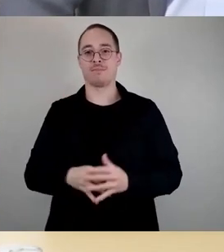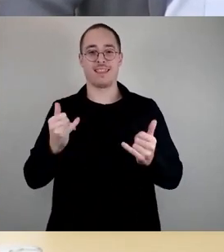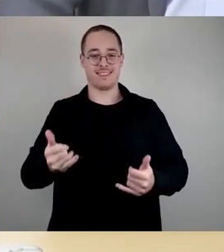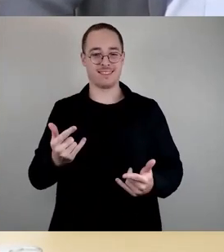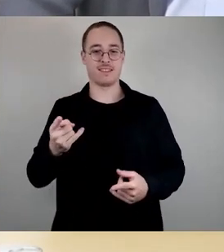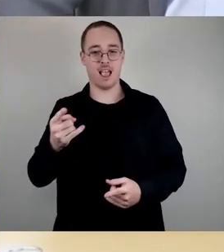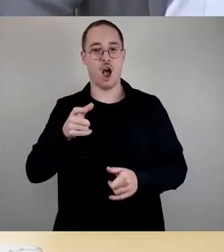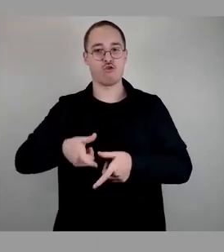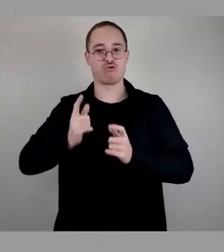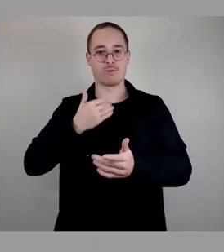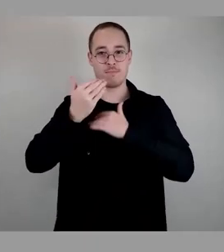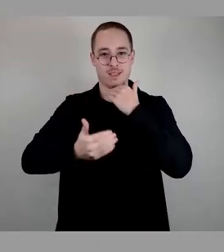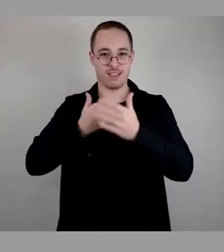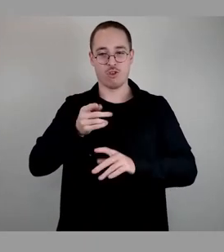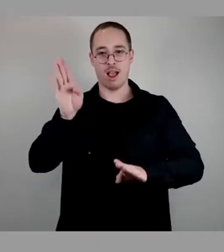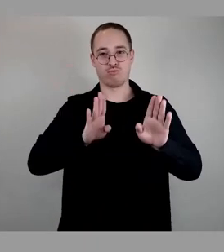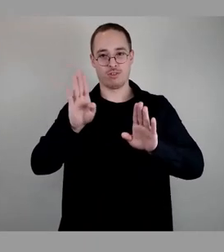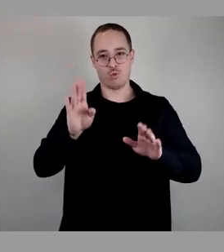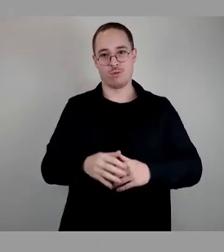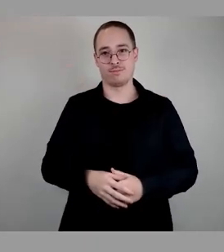Wer zustimmen möchte, den bitte ich jetzt um das Stimmzeichen.